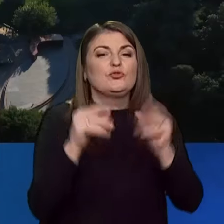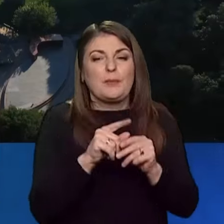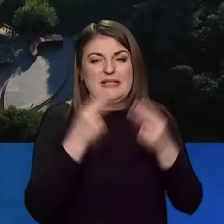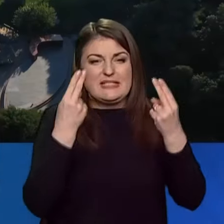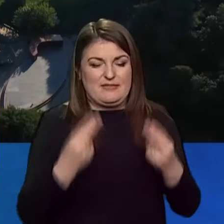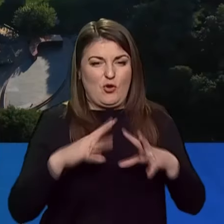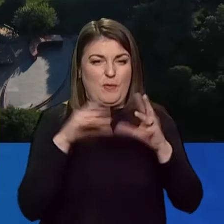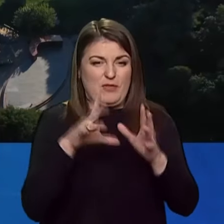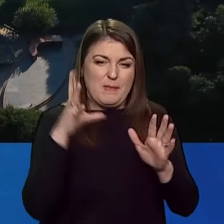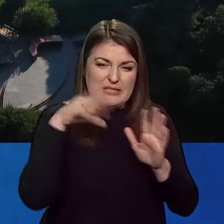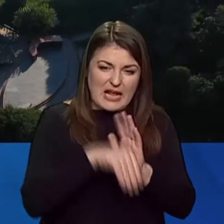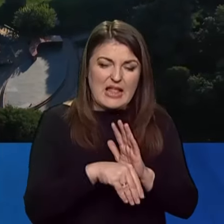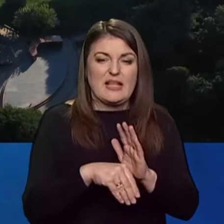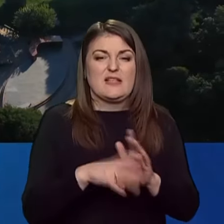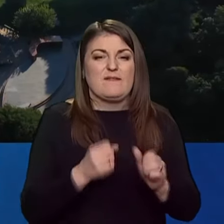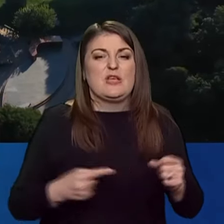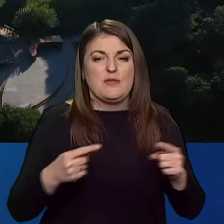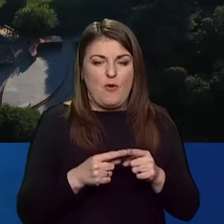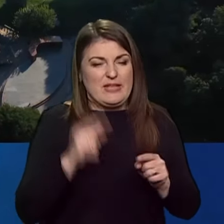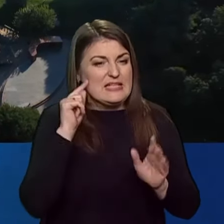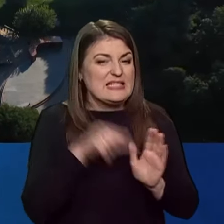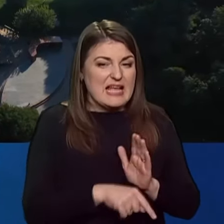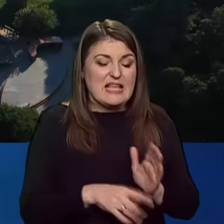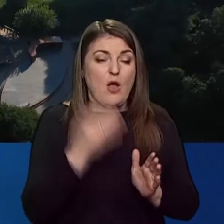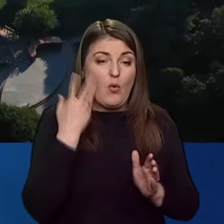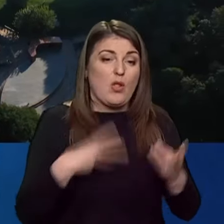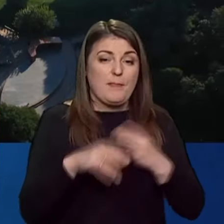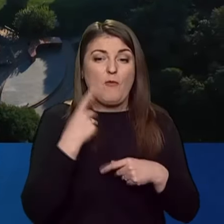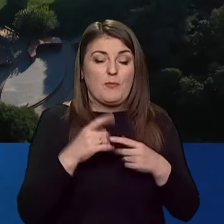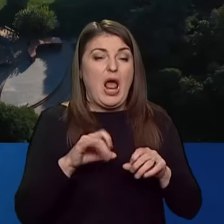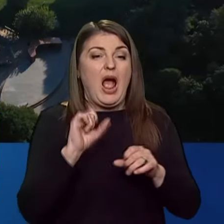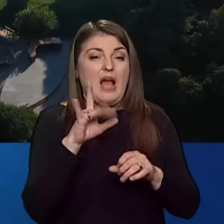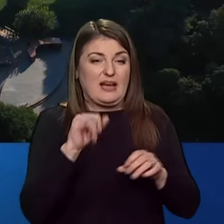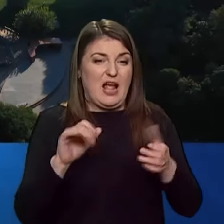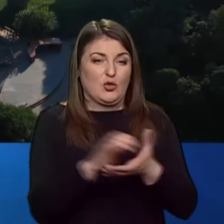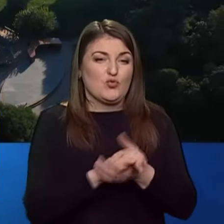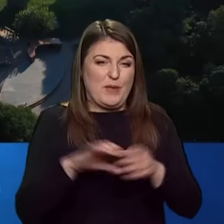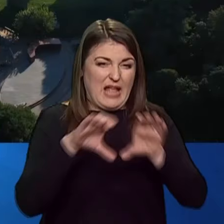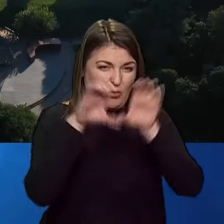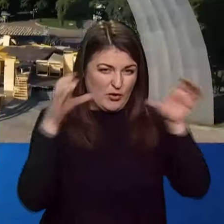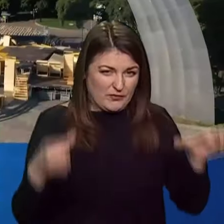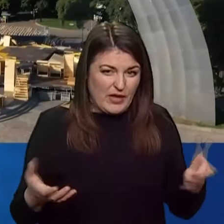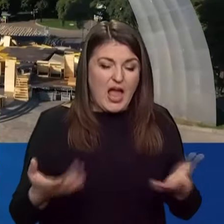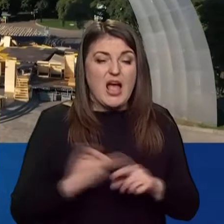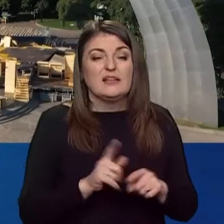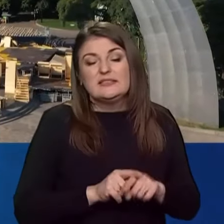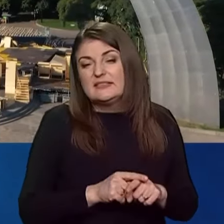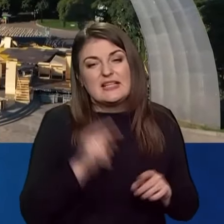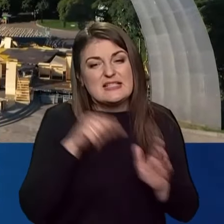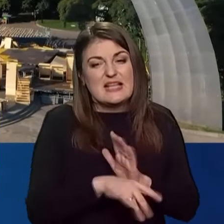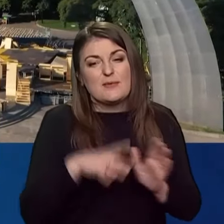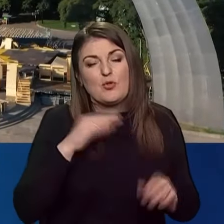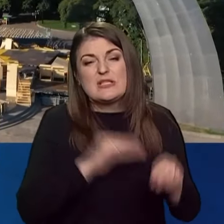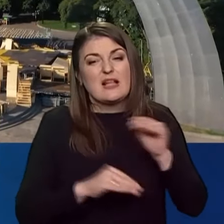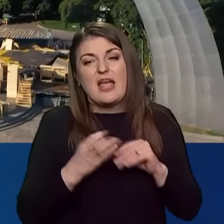комплексом і в ньому закладаються відповідні сенси. І коли ми говоримо про арку дружби народів, очевидно, що ці сенси